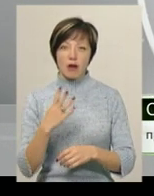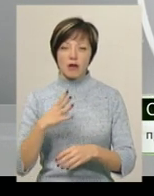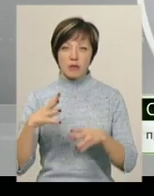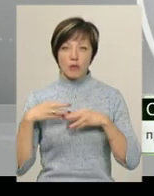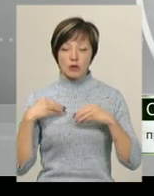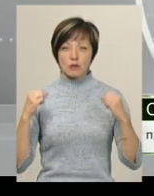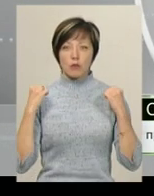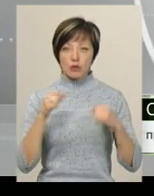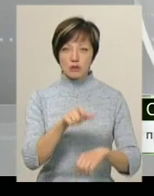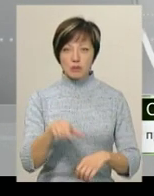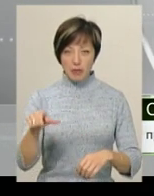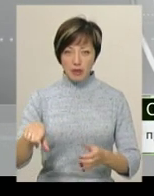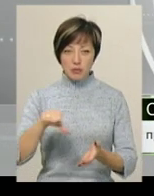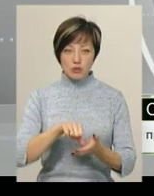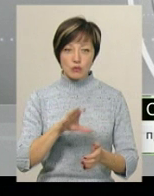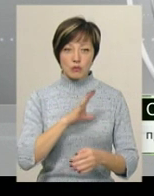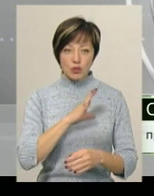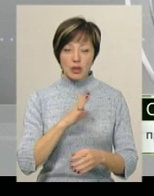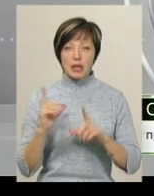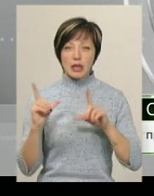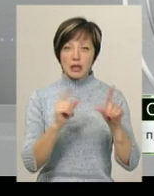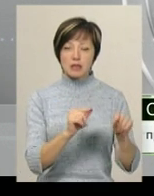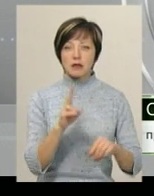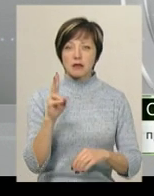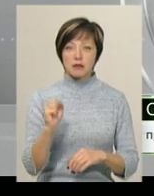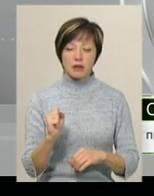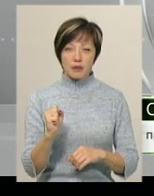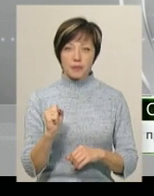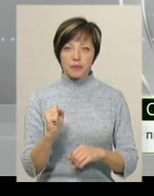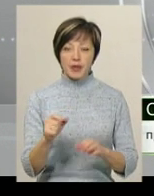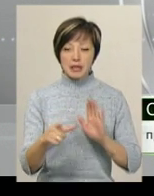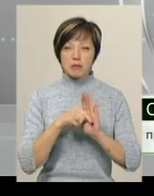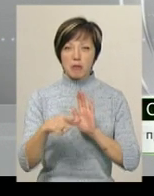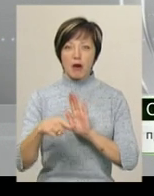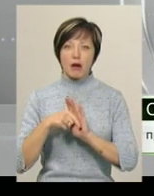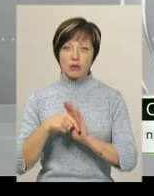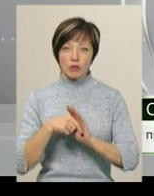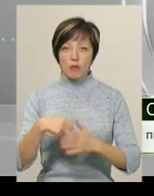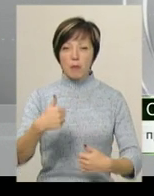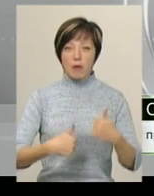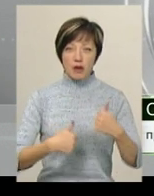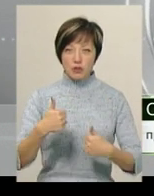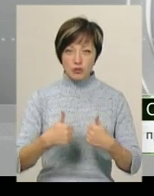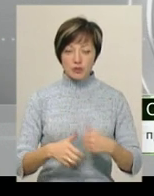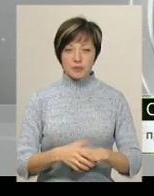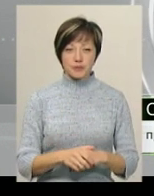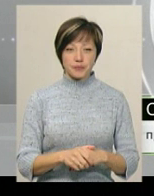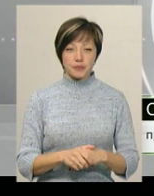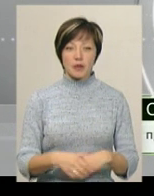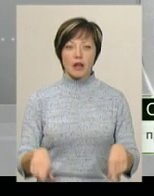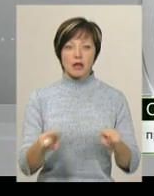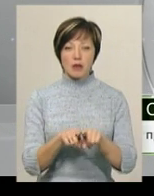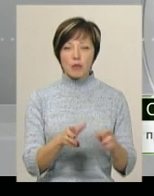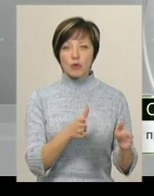само спортсмени були присутні. Ми їздили на спарінгову матчову встречу спарінгову. Так